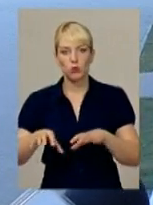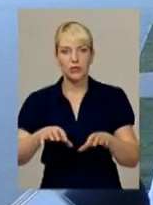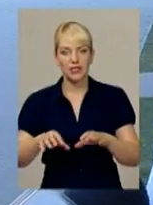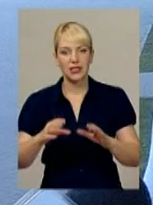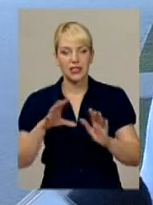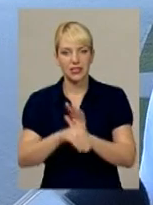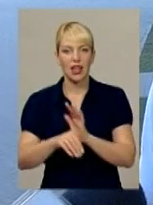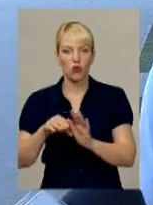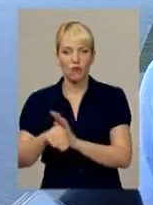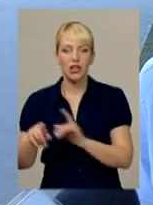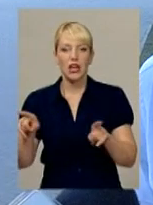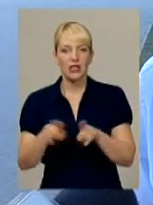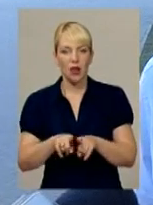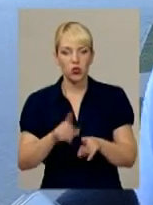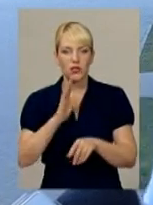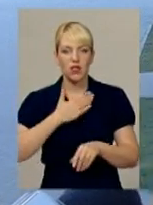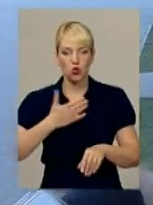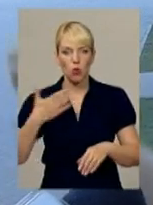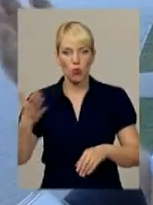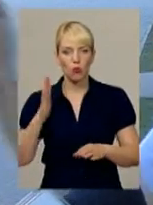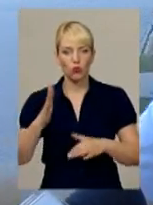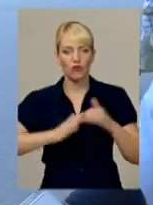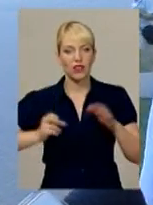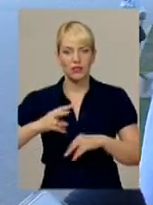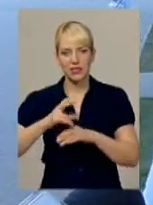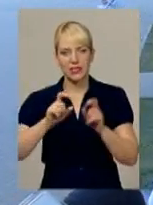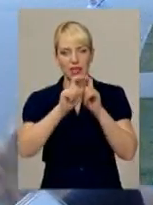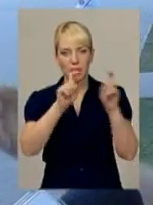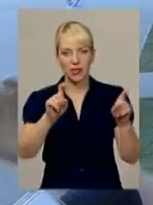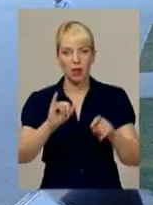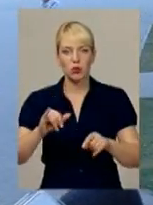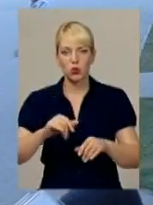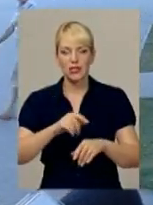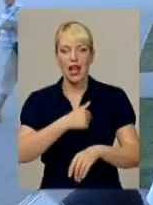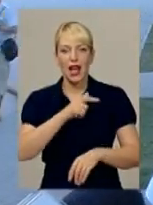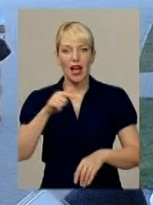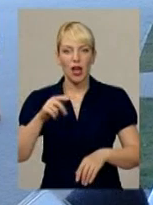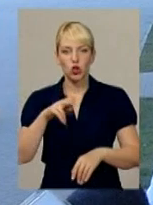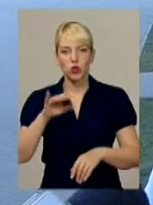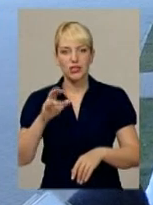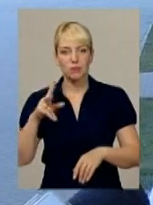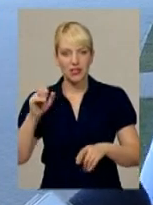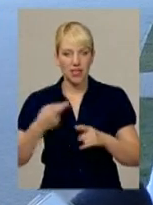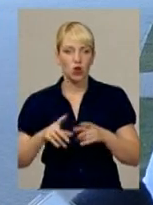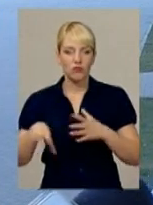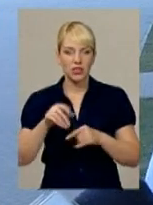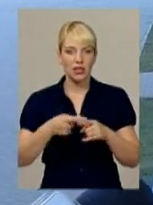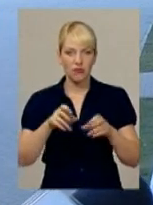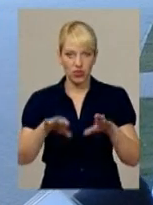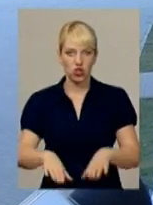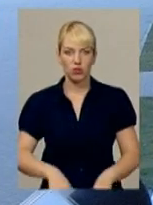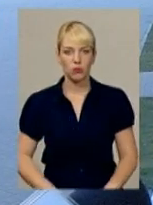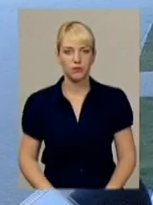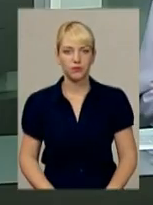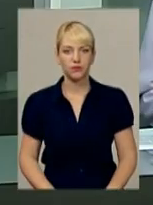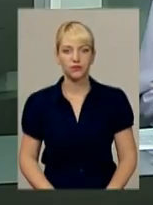нашого боку будуть фахівці, будуть фахівці з департаменту, будуть фахівці з кардіодиспансеру. Ми це все на цій комісії вирішимо.